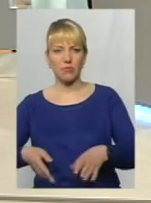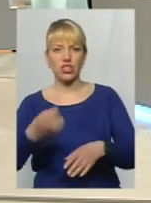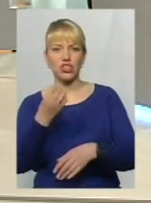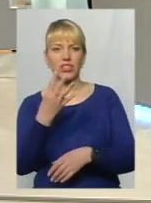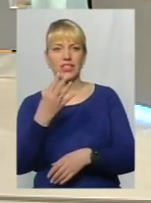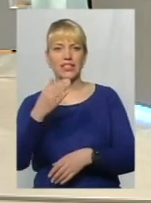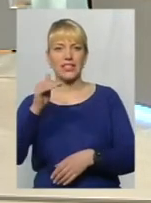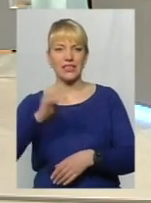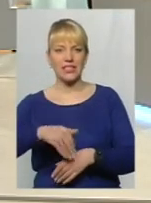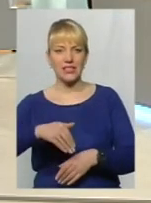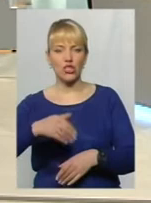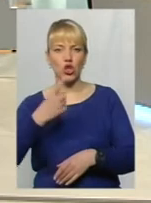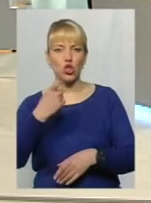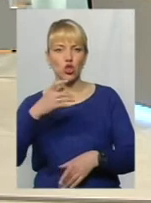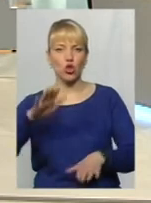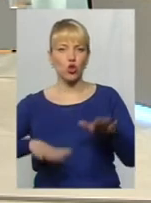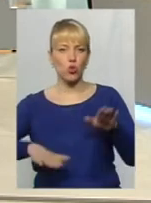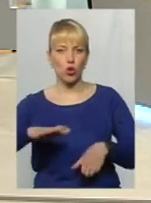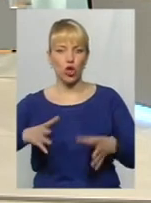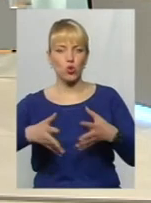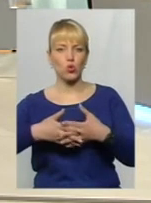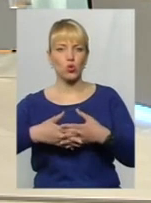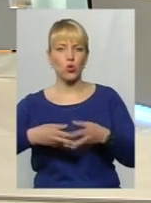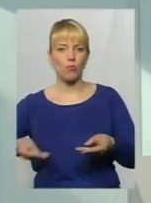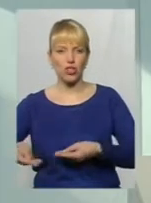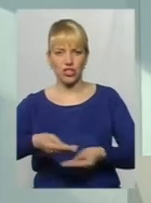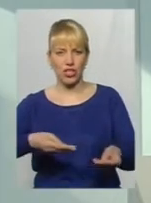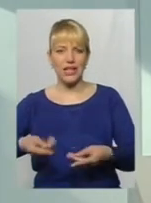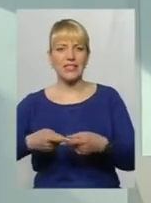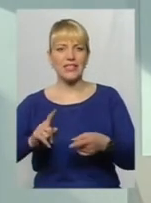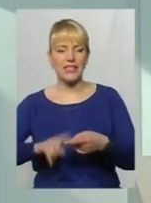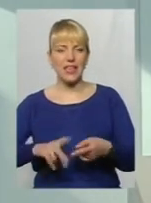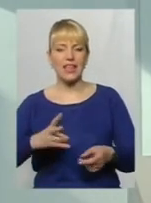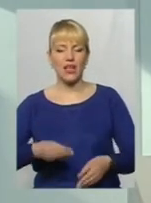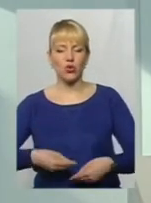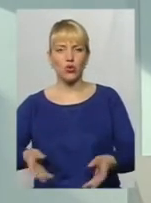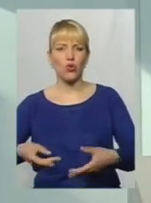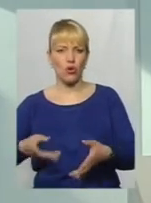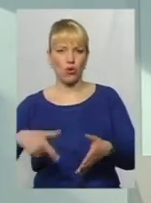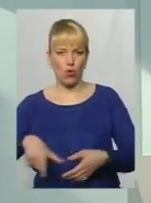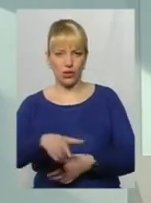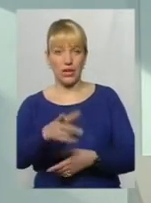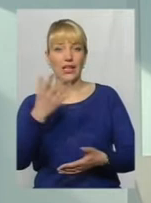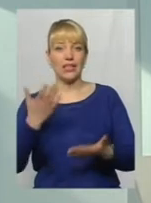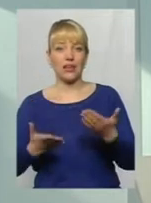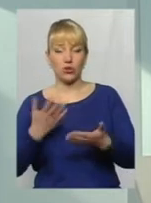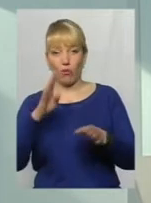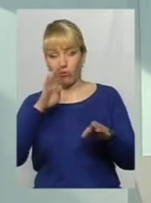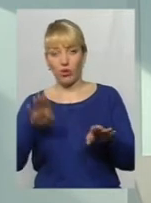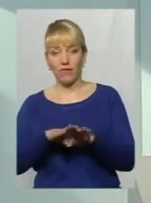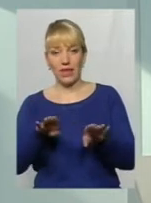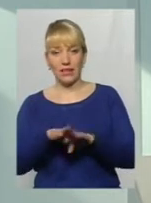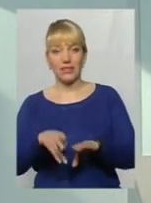тонн суміші. Це на дороги ми висипали. Якщо порівняти, то в